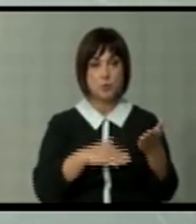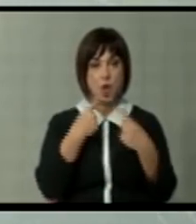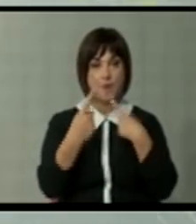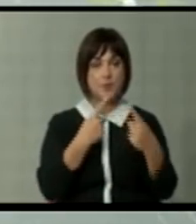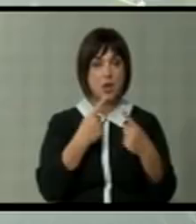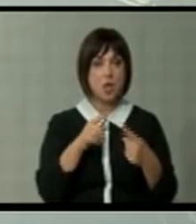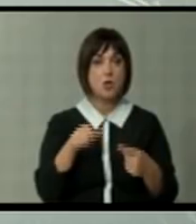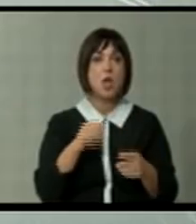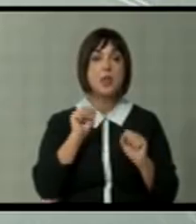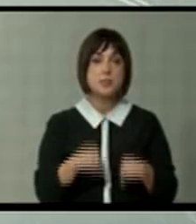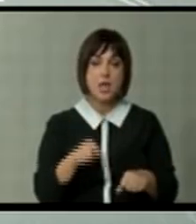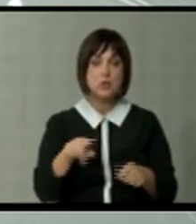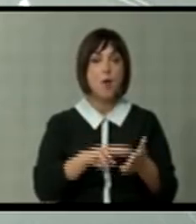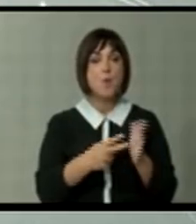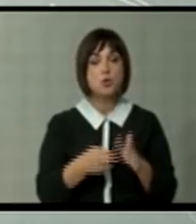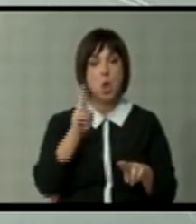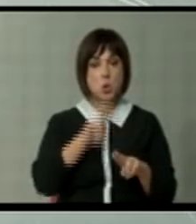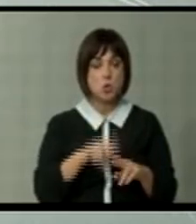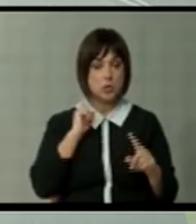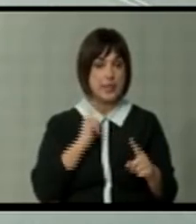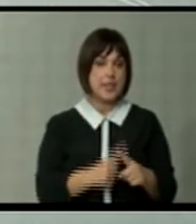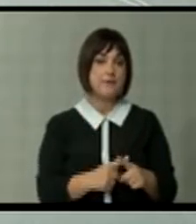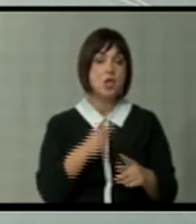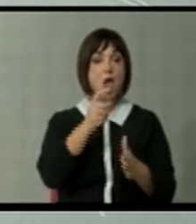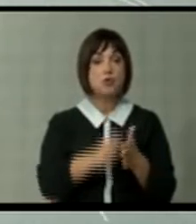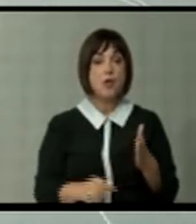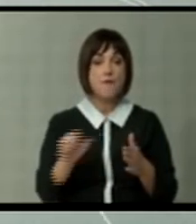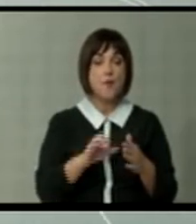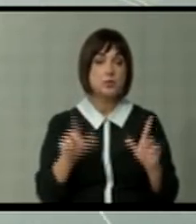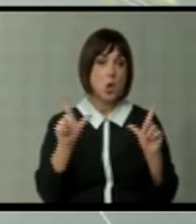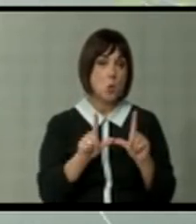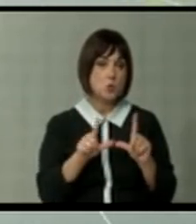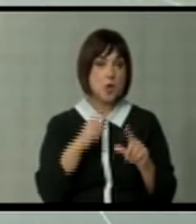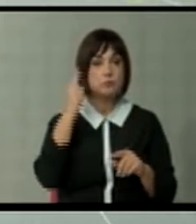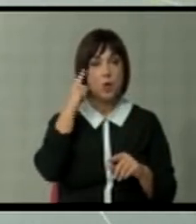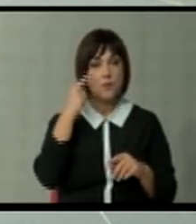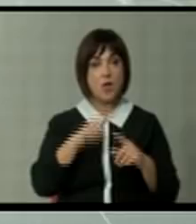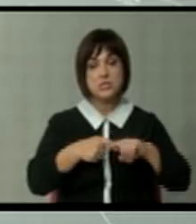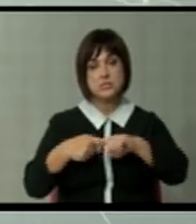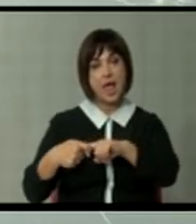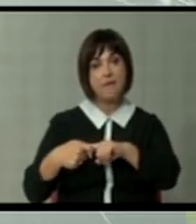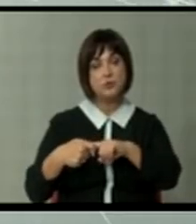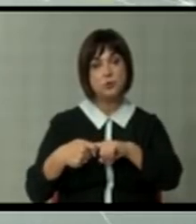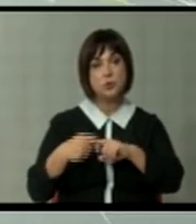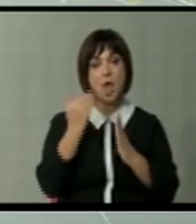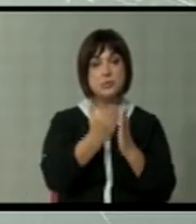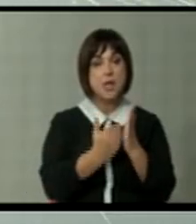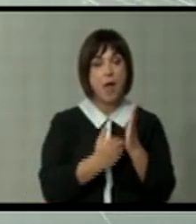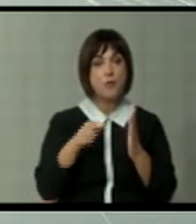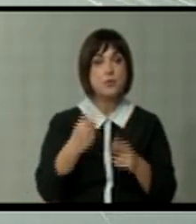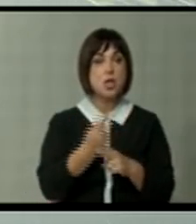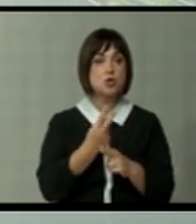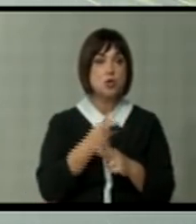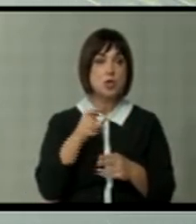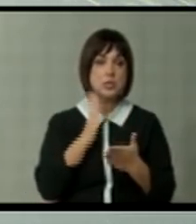преговорите. Но да, станува збор за политичка одлука, дефинитивно. Членството во Европската унија подразбира, во зависност од законодавството на